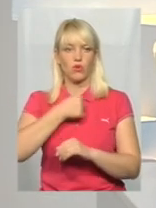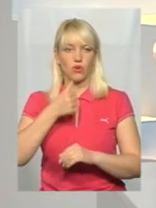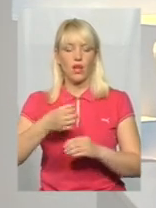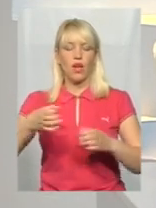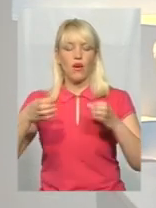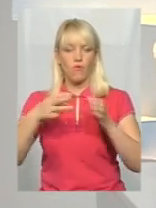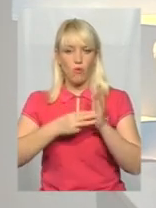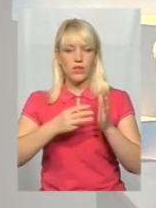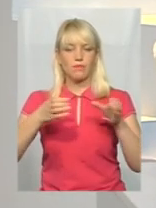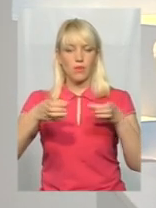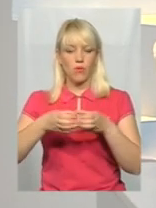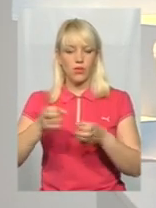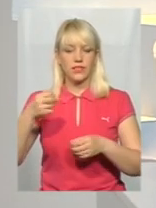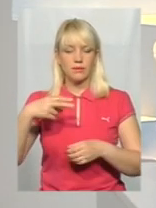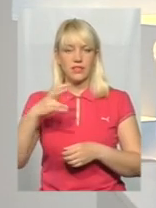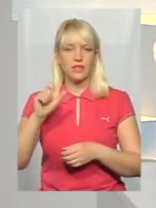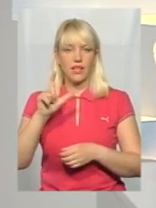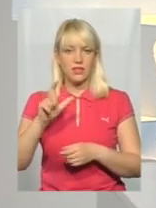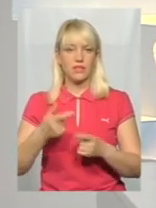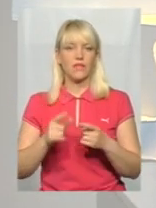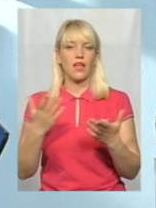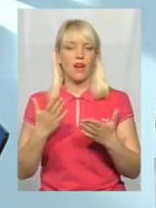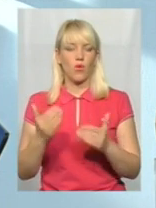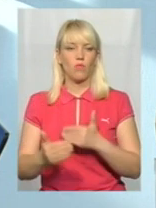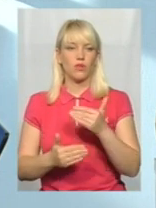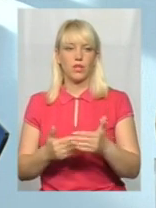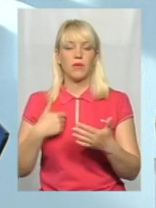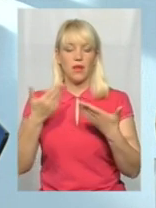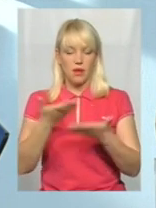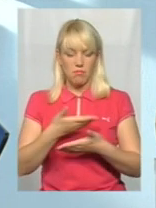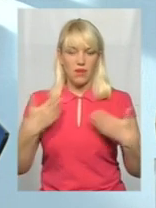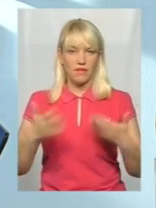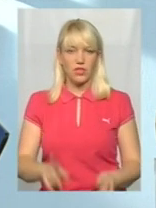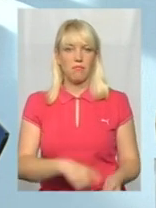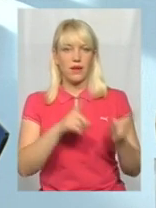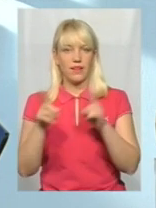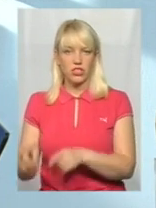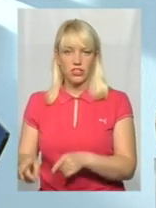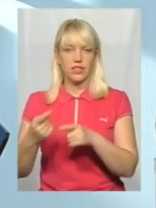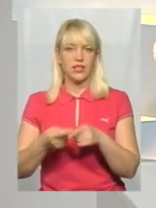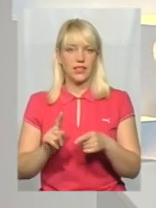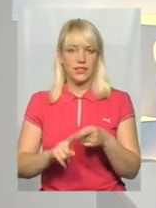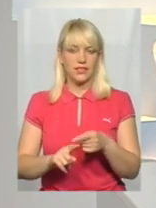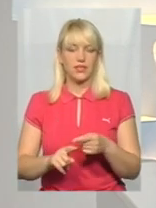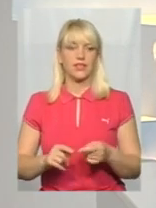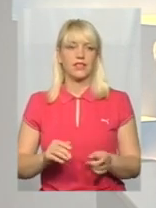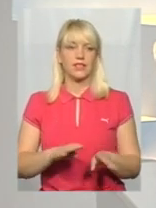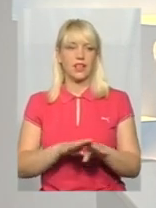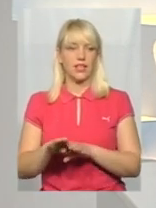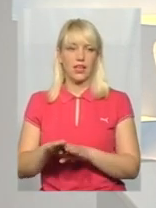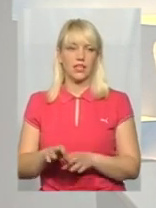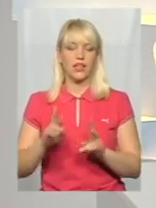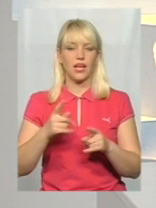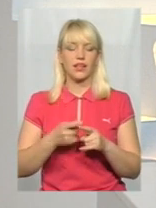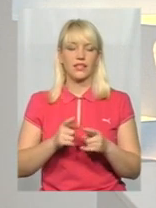спецпризначення на якому етапі? Ми вже перейшли на ці стандарти. А як це вплинуло на кількість бажаючих